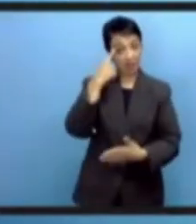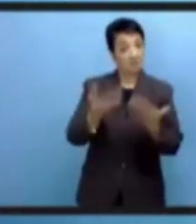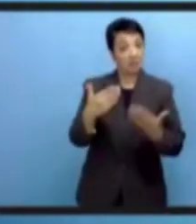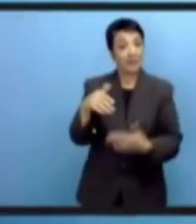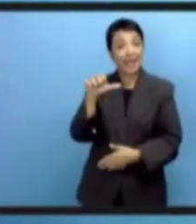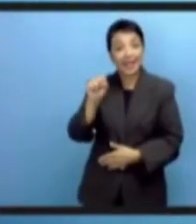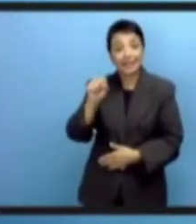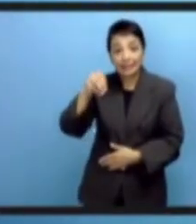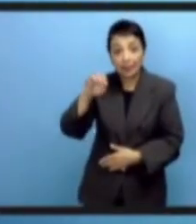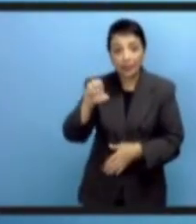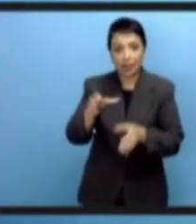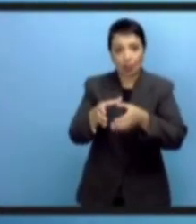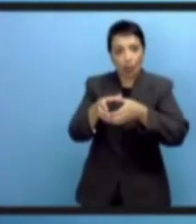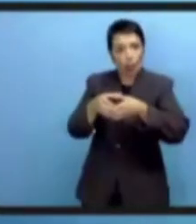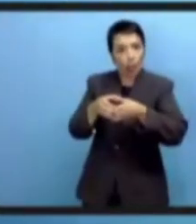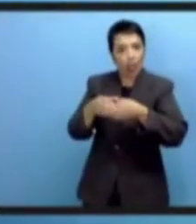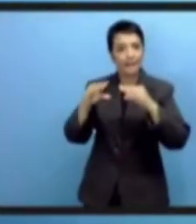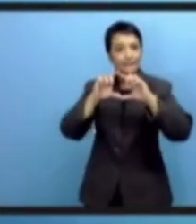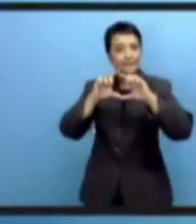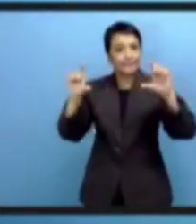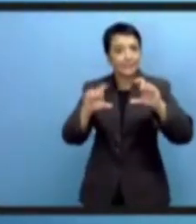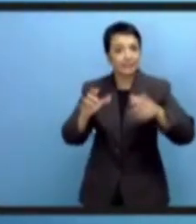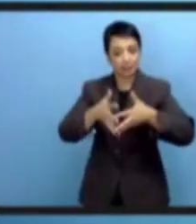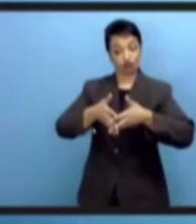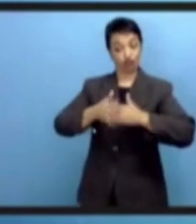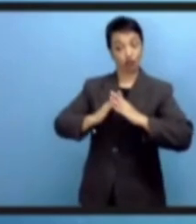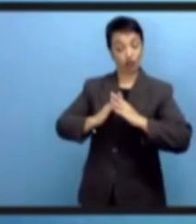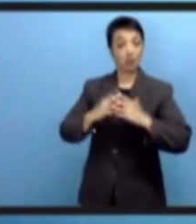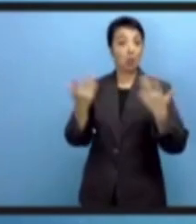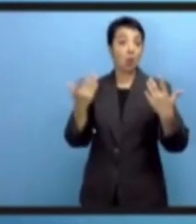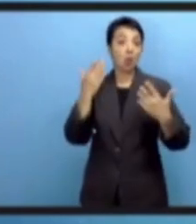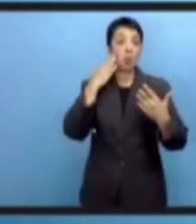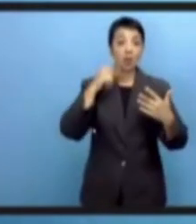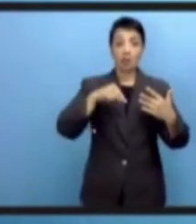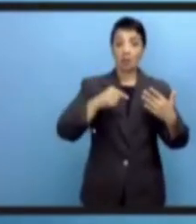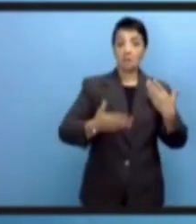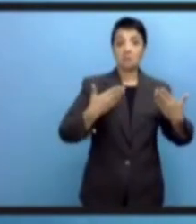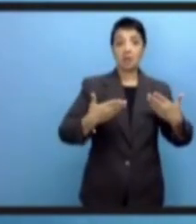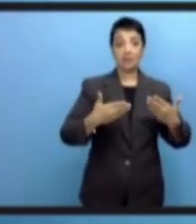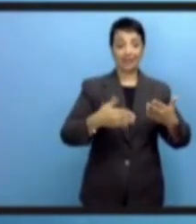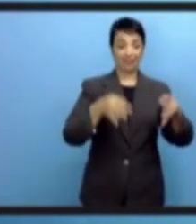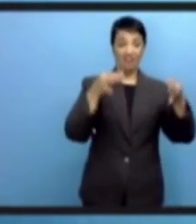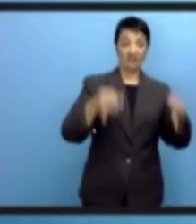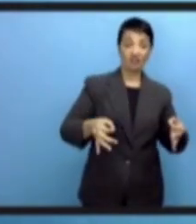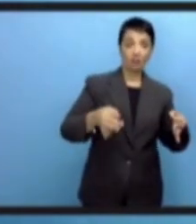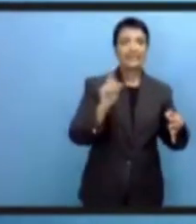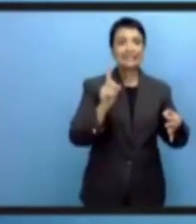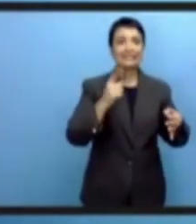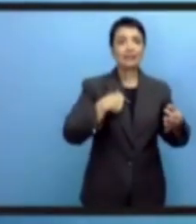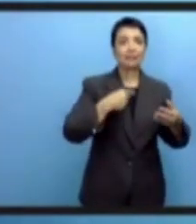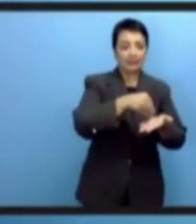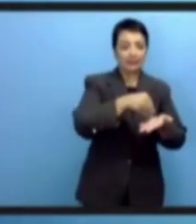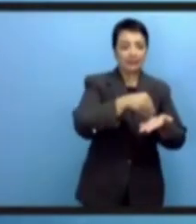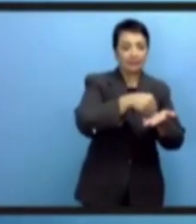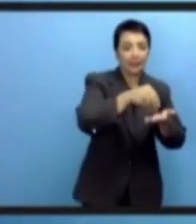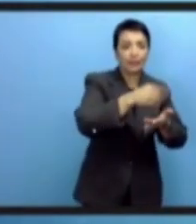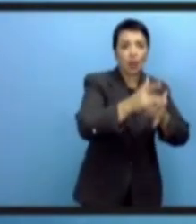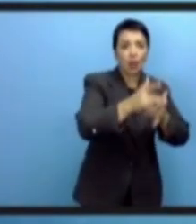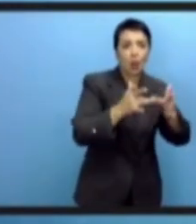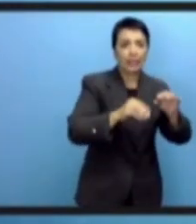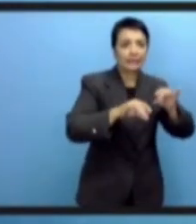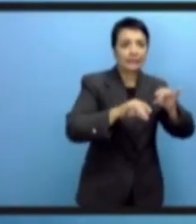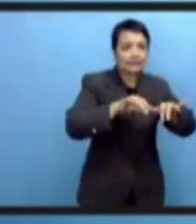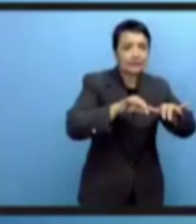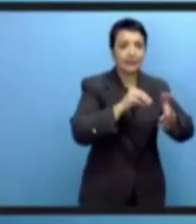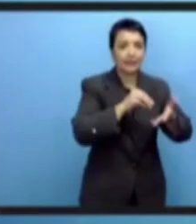посыл для многих других стран. Нам необходимо снижать барьеры участия в цифровой экономике. Необходимо помогать